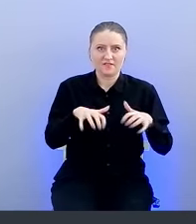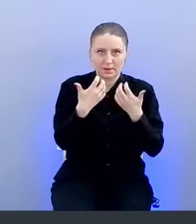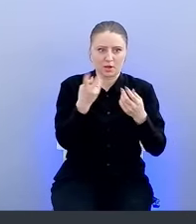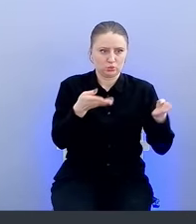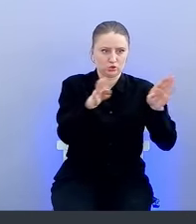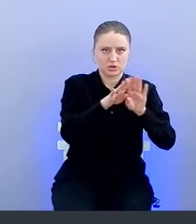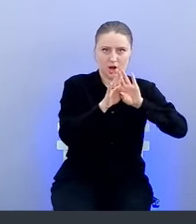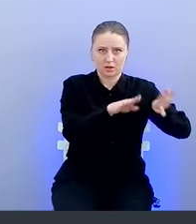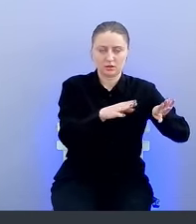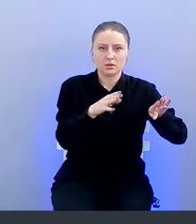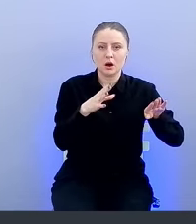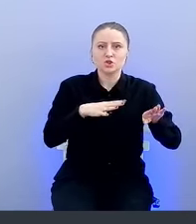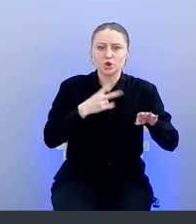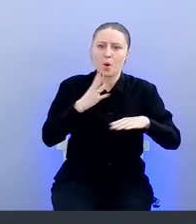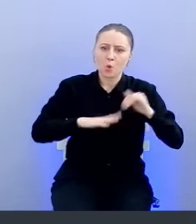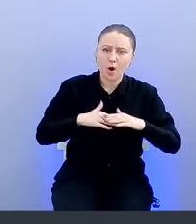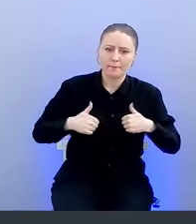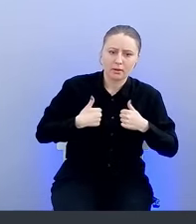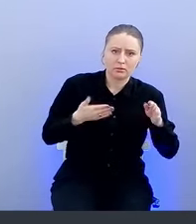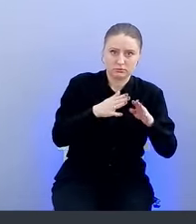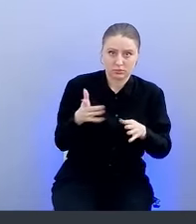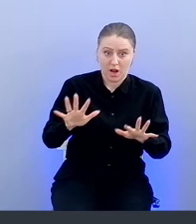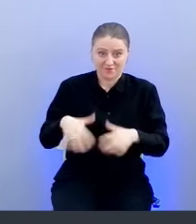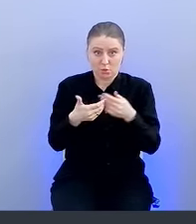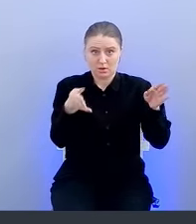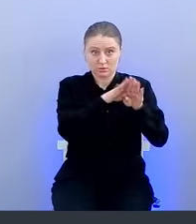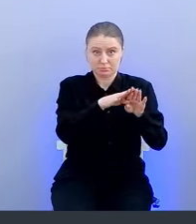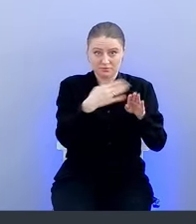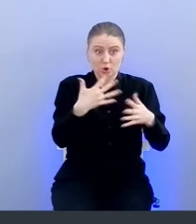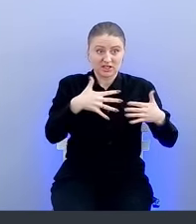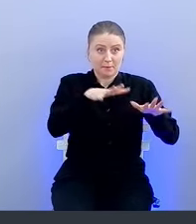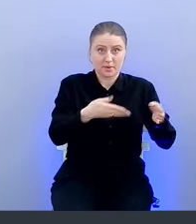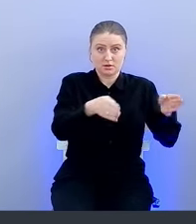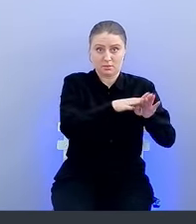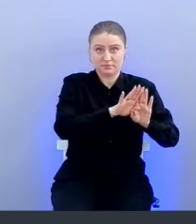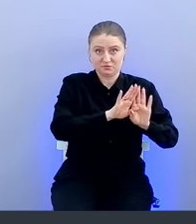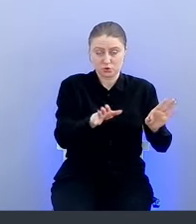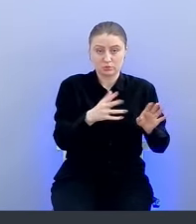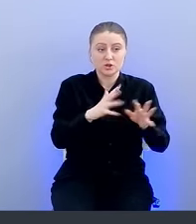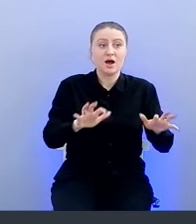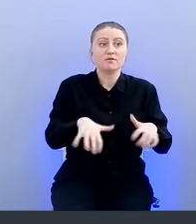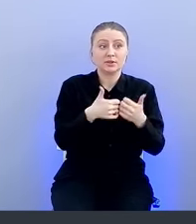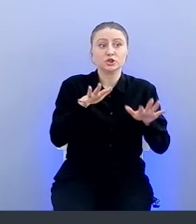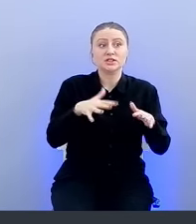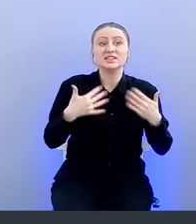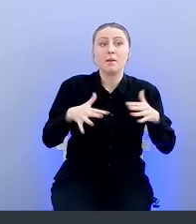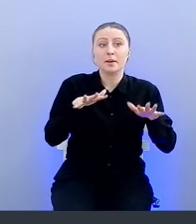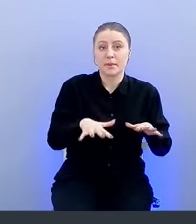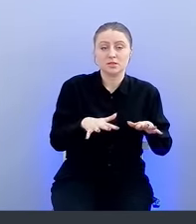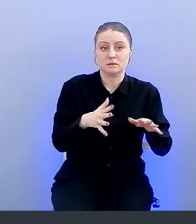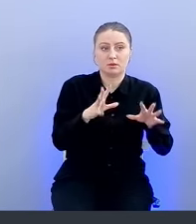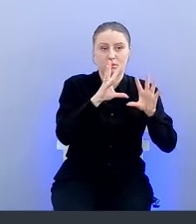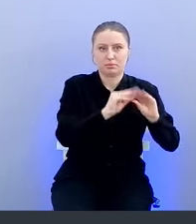Зачем заставлять это делать руками? Почему бы не закрыть автоматом? И мы это делаем. То есть автоматически закрываются уязвимости, которые не были